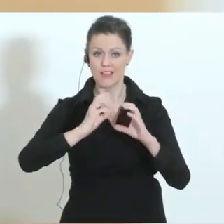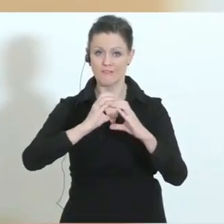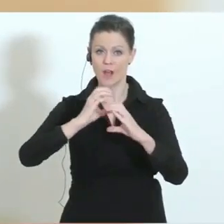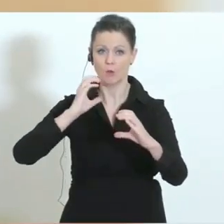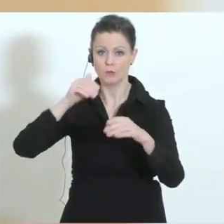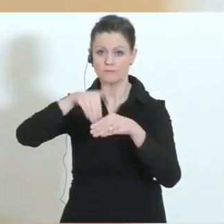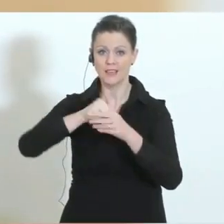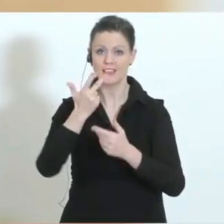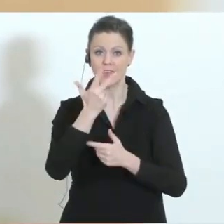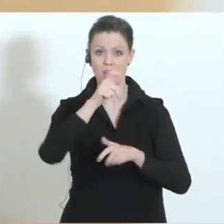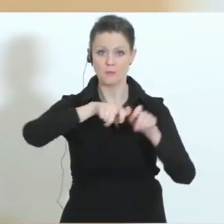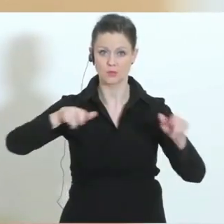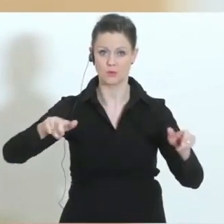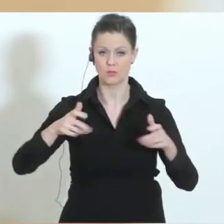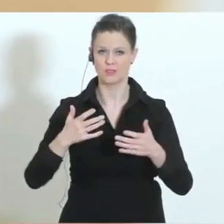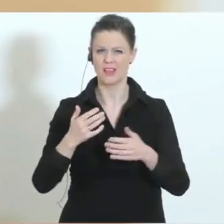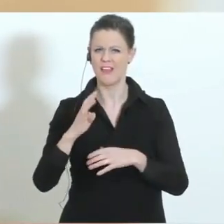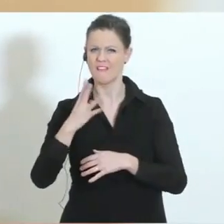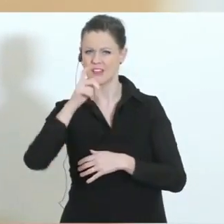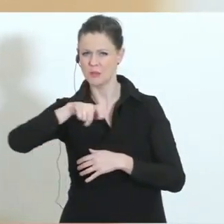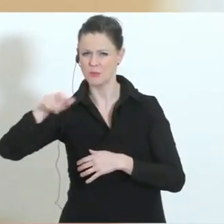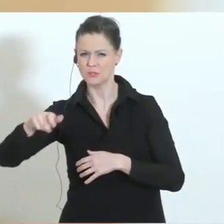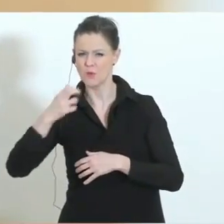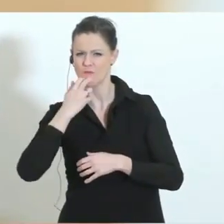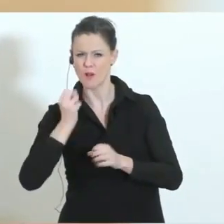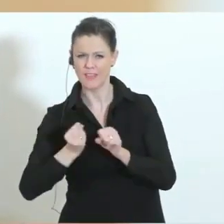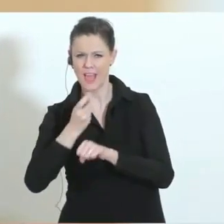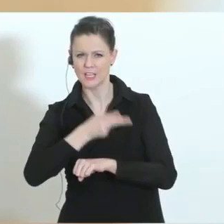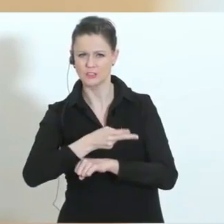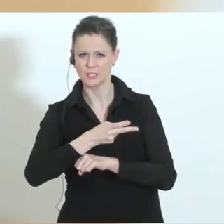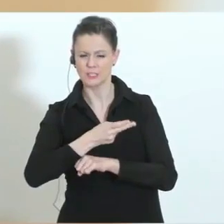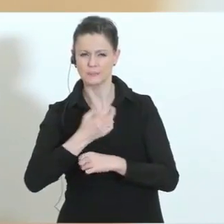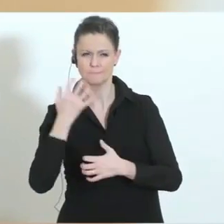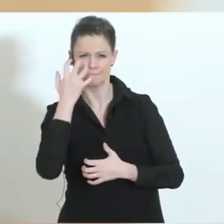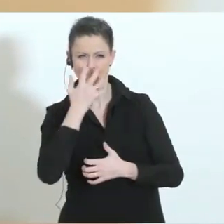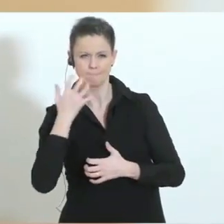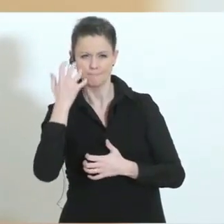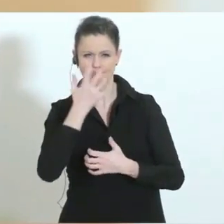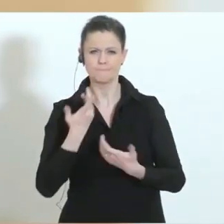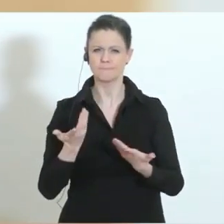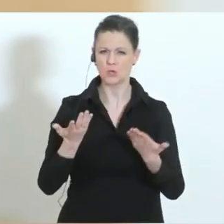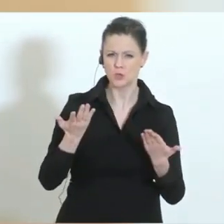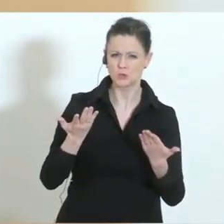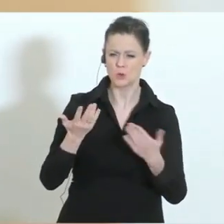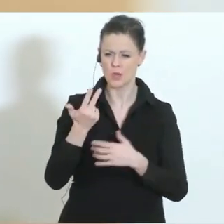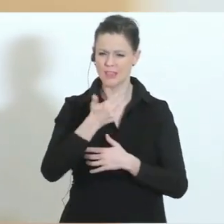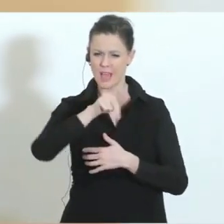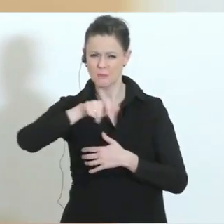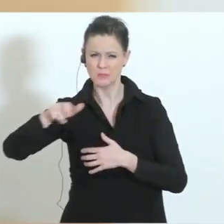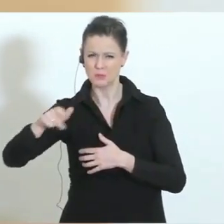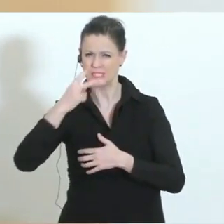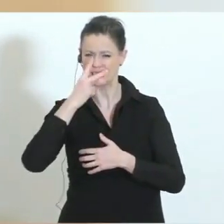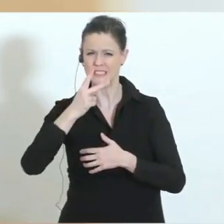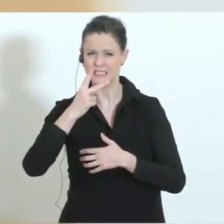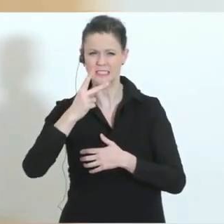wollte eine vierte einsteigen, hat sich gedacht, wie sie diesen mit drei Menschen gefüllten